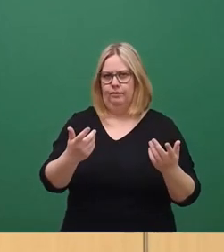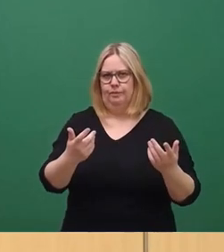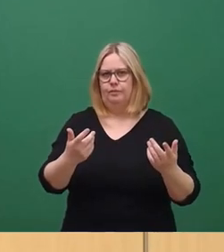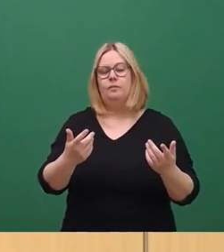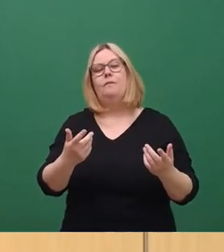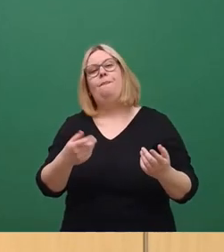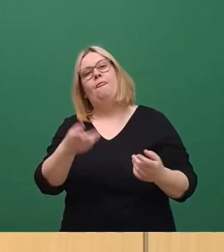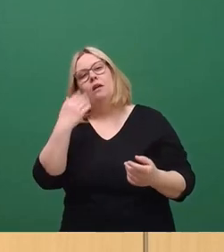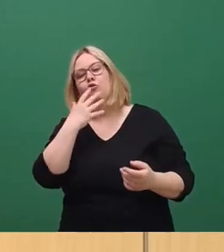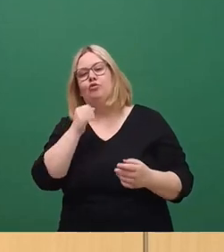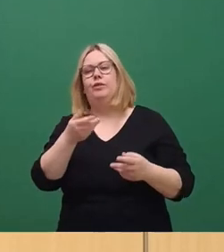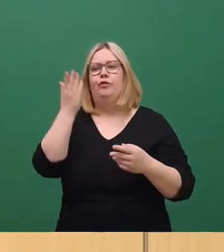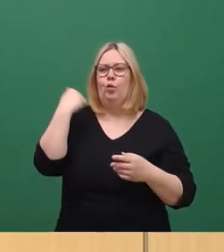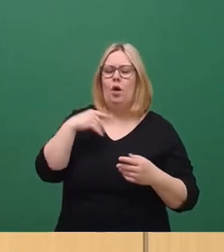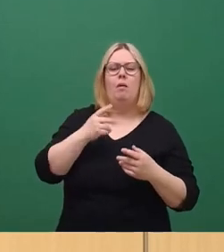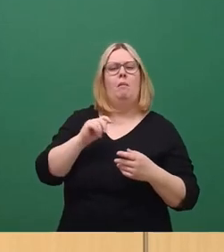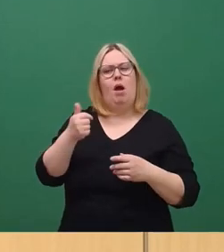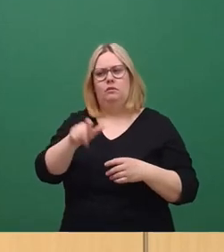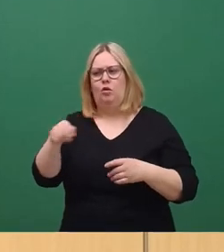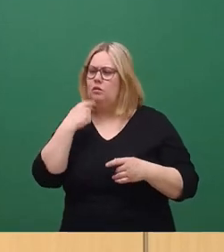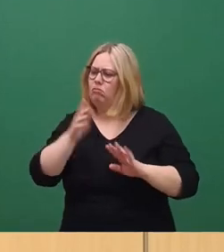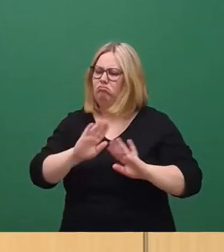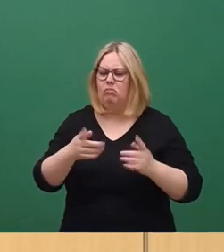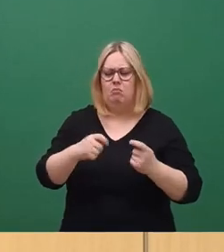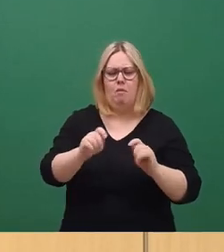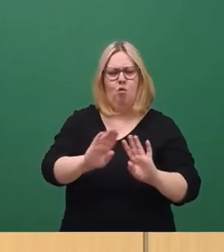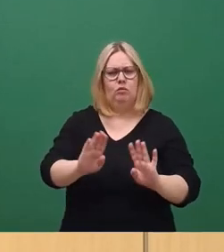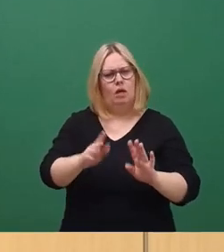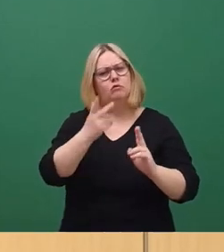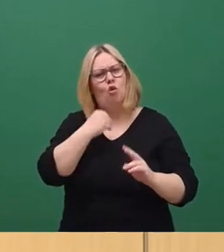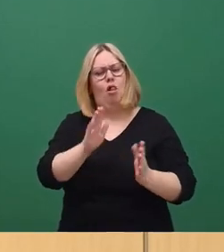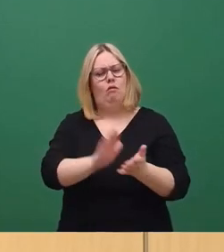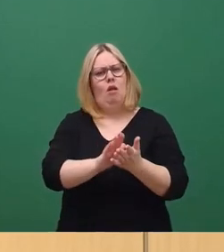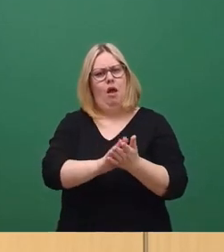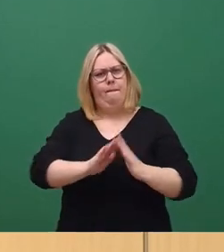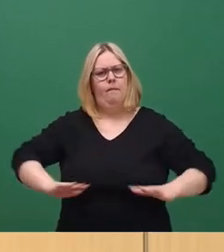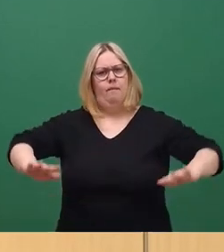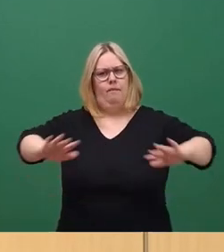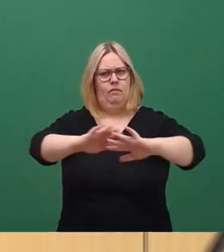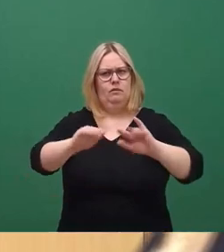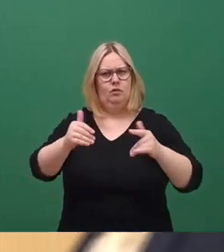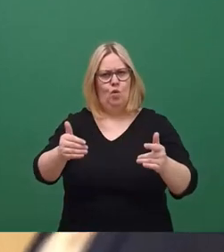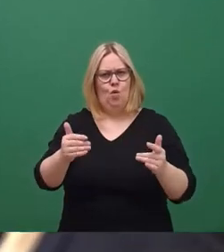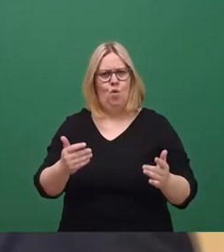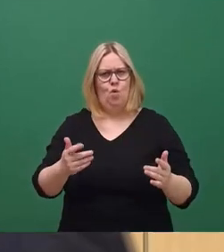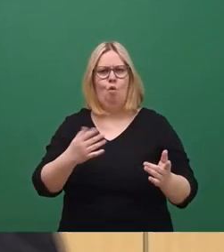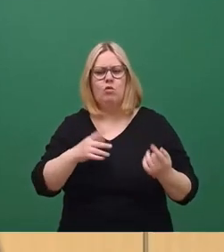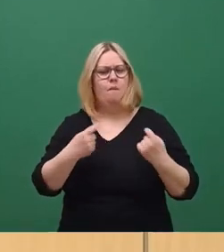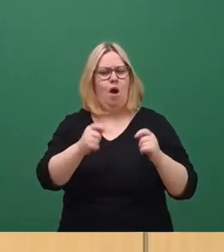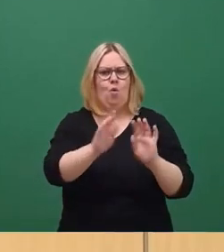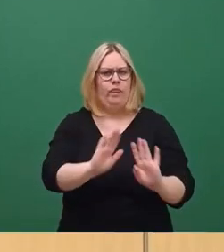früher haben, aber die große Mehrheit hat sich dafür ausgesprochen, dieses Ensemble zu erhalten und eben nicht zu bebauen.